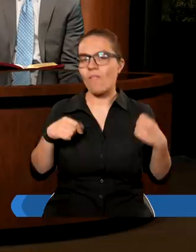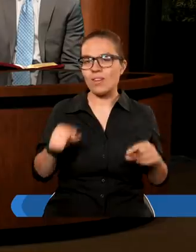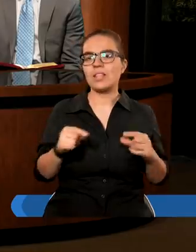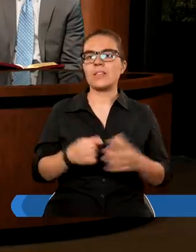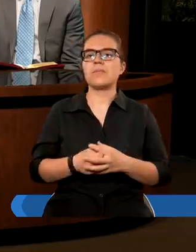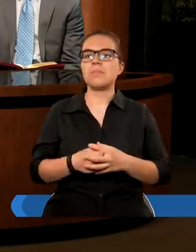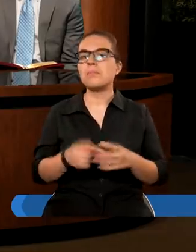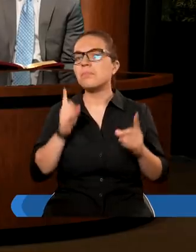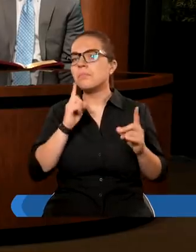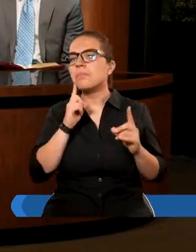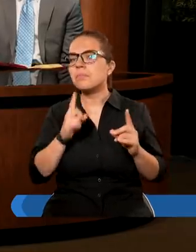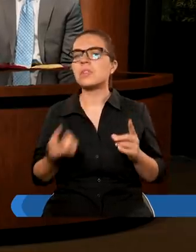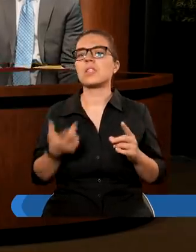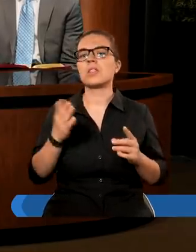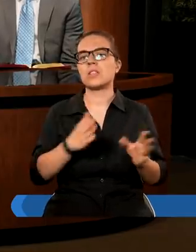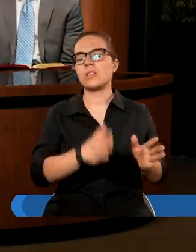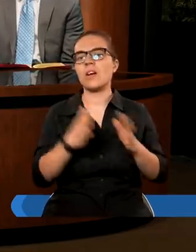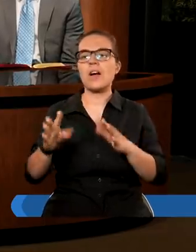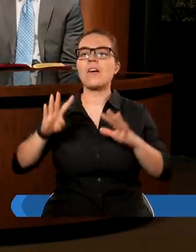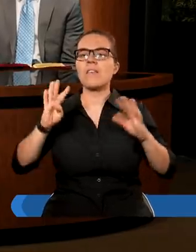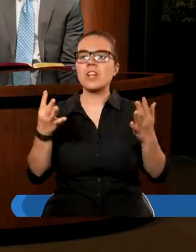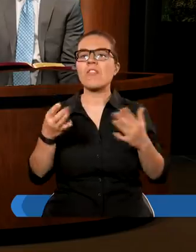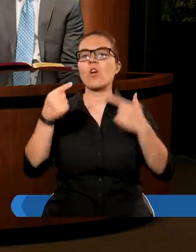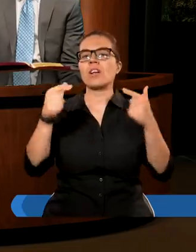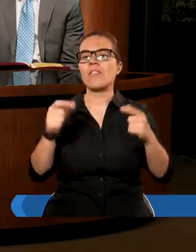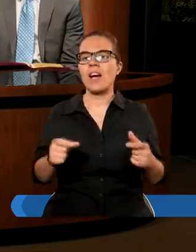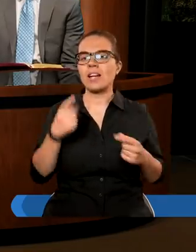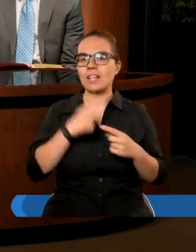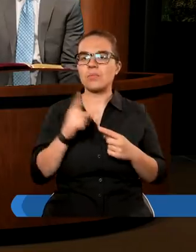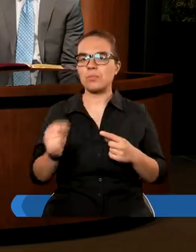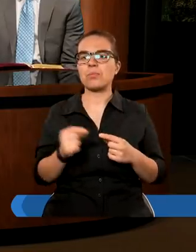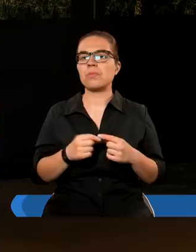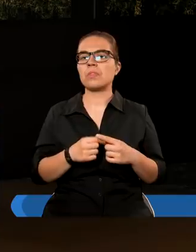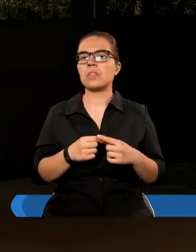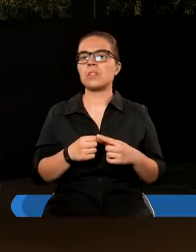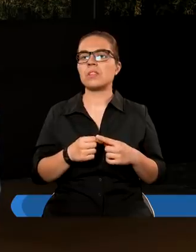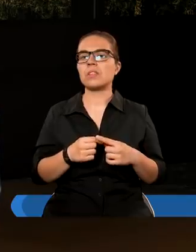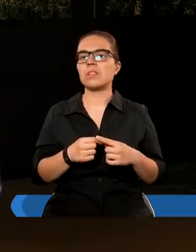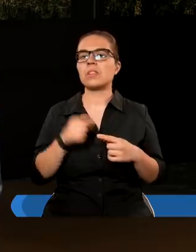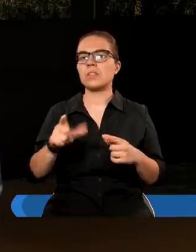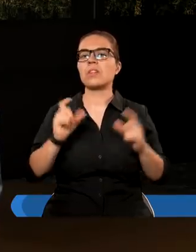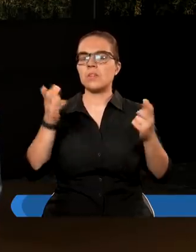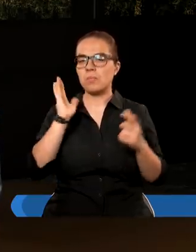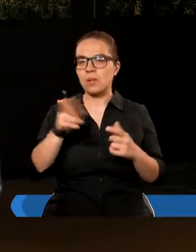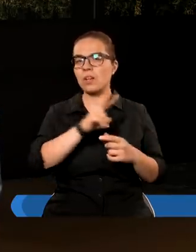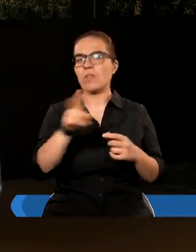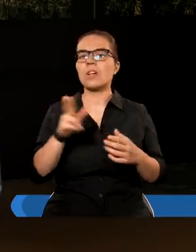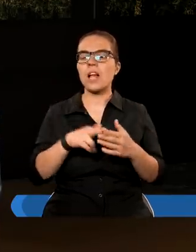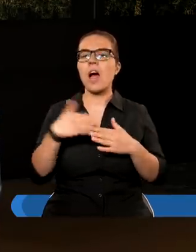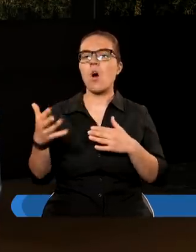też ta duchowość upadnie. To prawda. Spójrzmy na werset dziewiąty tego rozdziału i zechciejmy przeczytać. Wtedy wydawać was